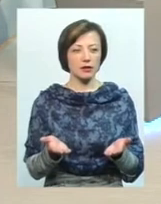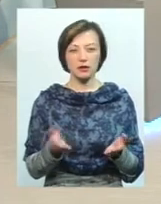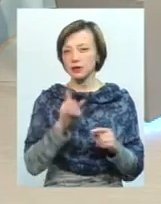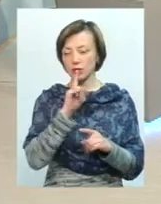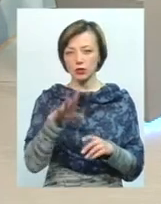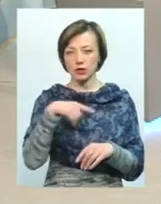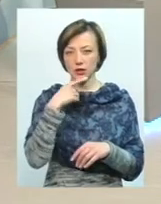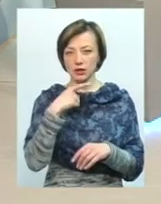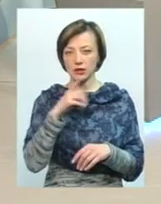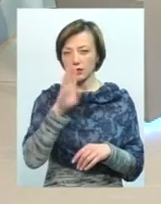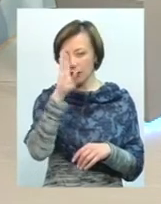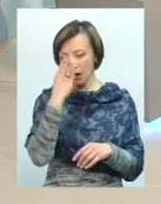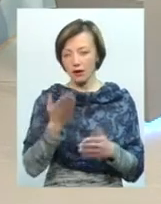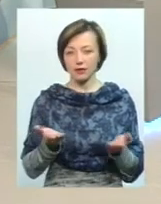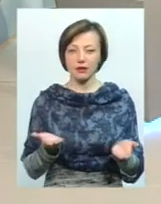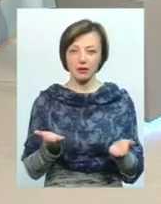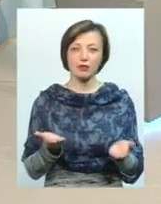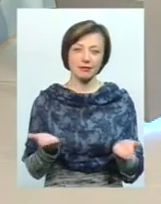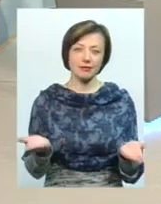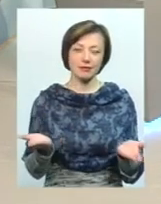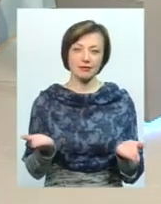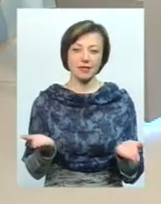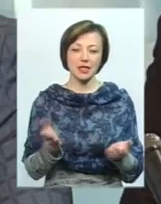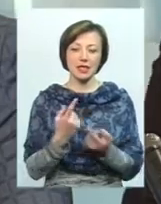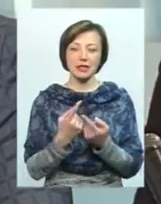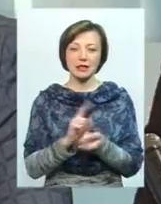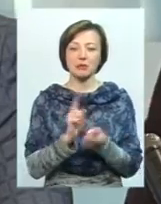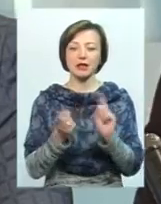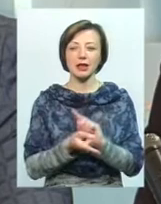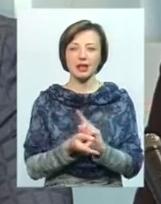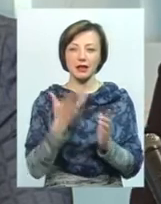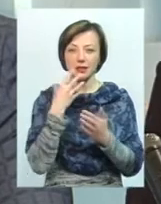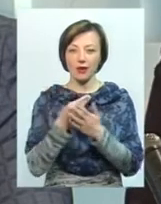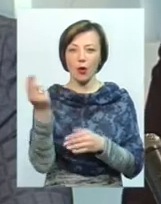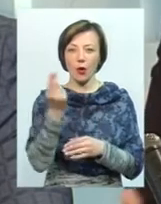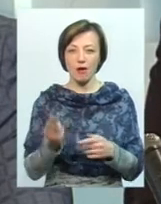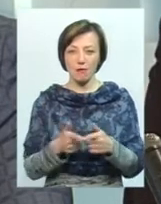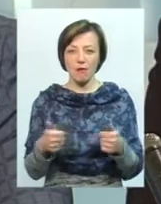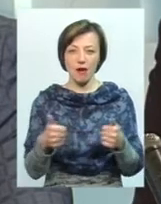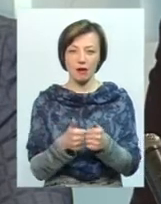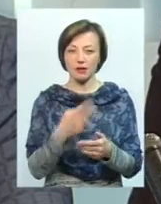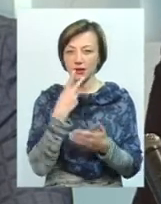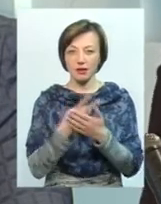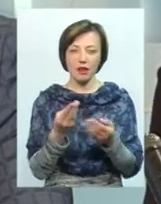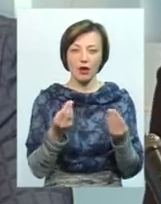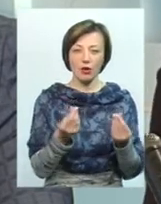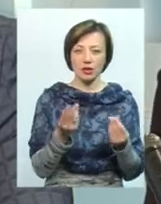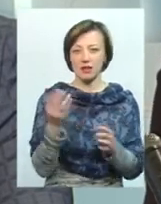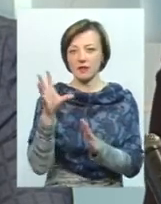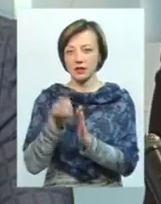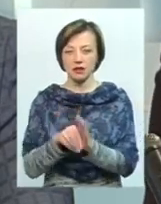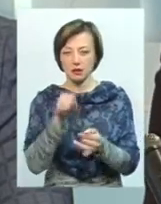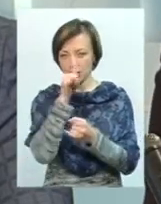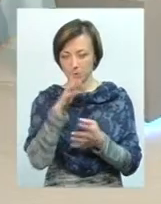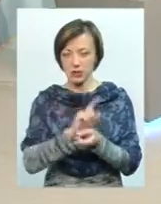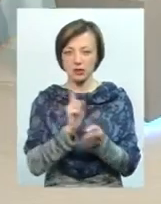буду казати це слово зрада, але все-таки змінив свій партійний окрас, не дивлячись на гроші і інвестиції, не